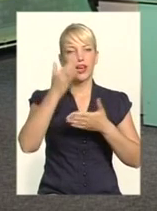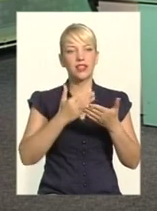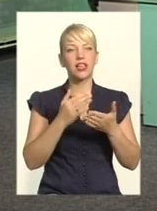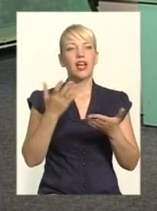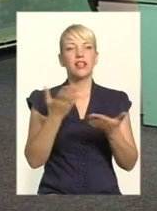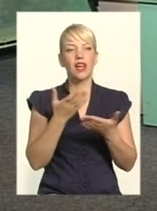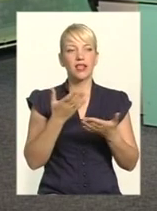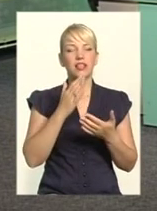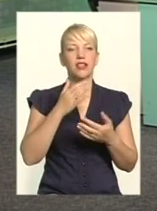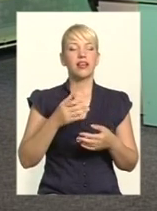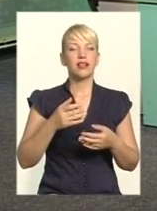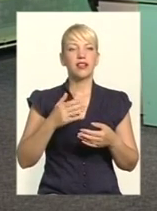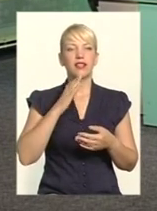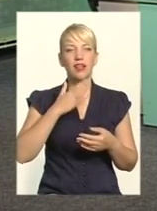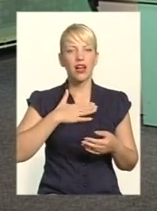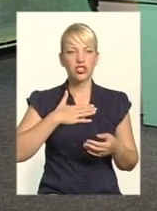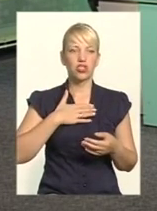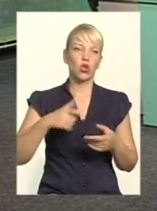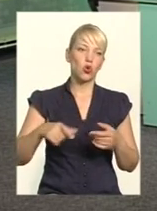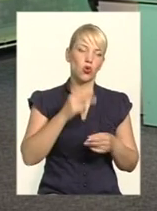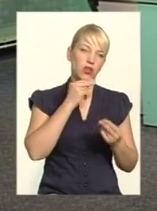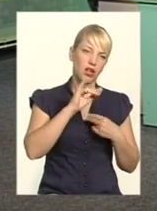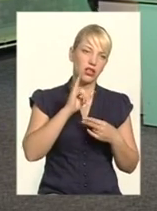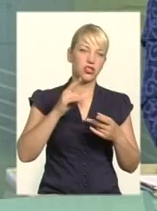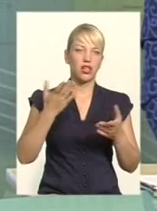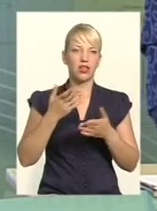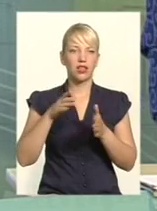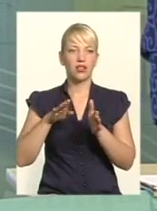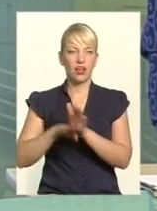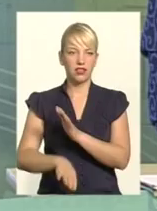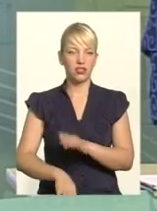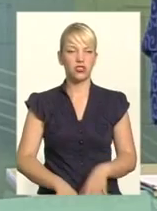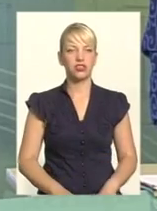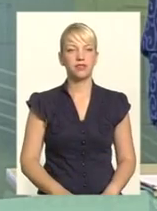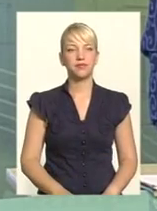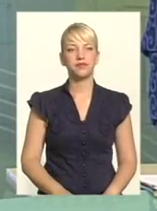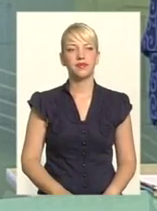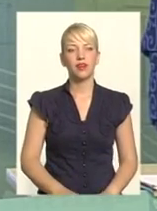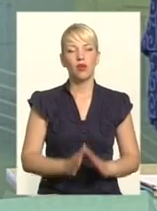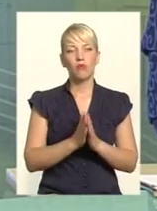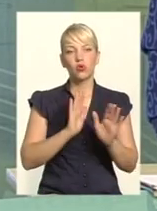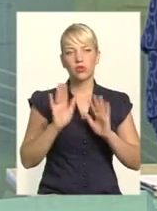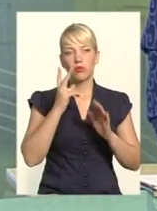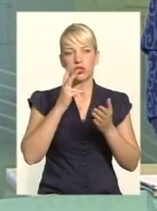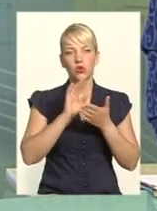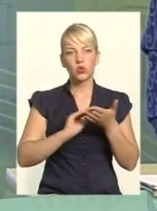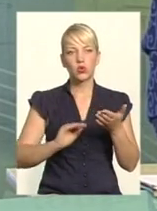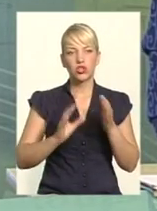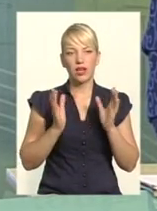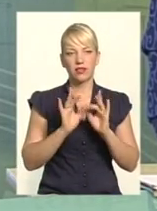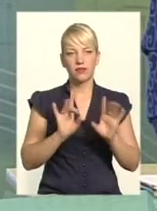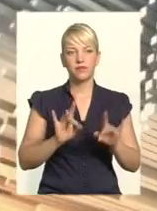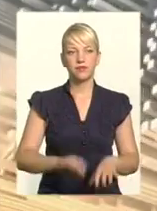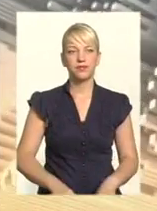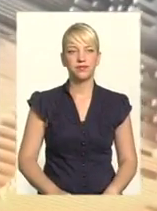наших районах Хмельниччини, і які найгірші, а в яких районах найкращі. Добре. Прошу режисера показати нам сюжет, підготовлений колегами.